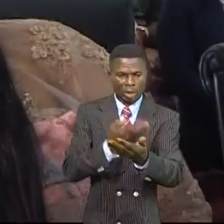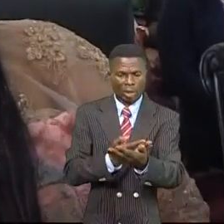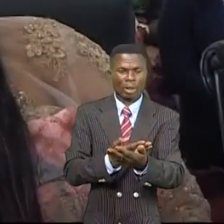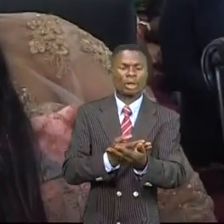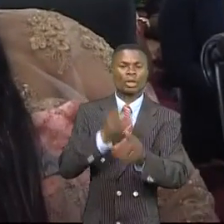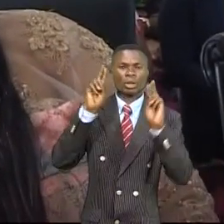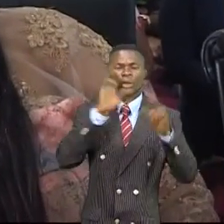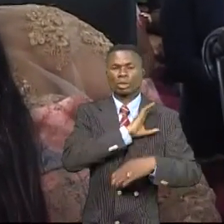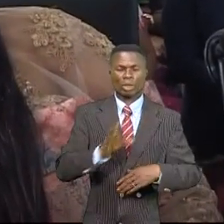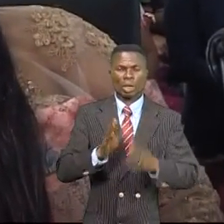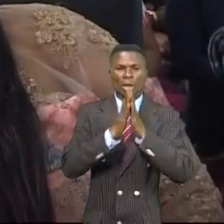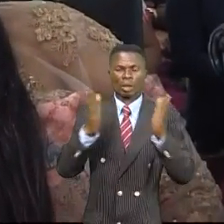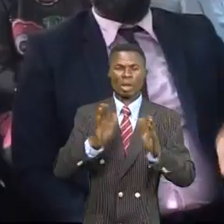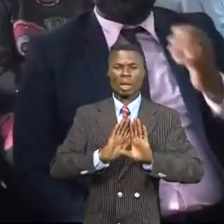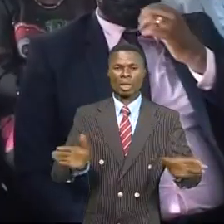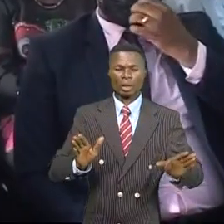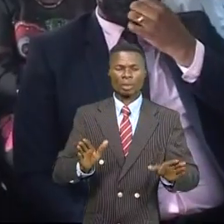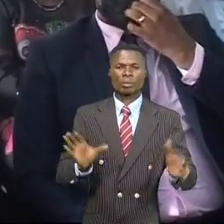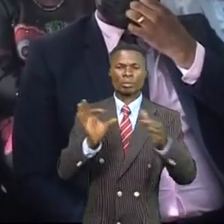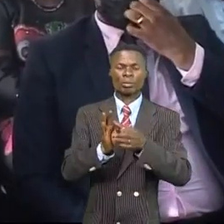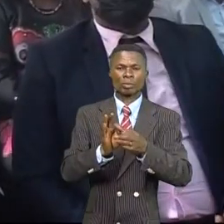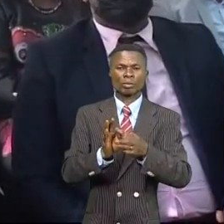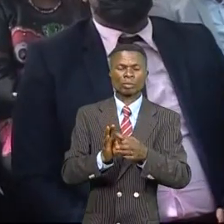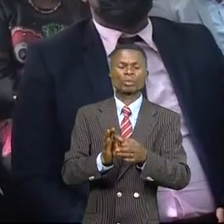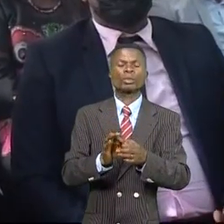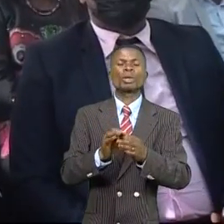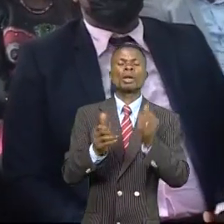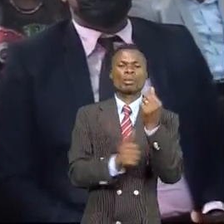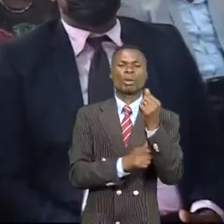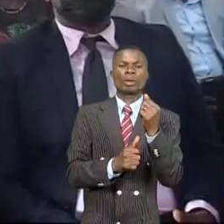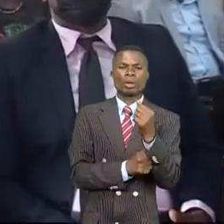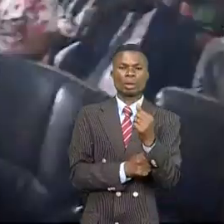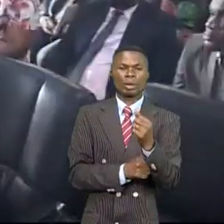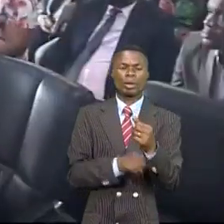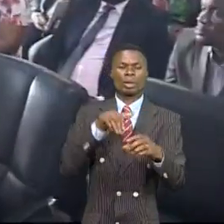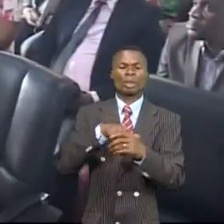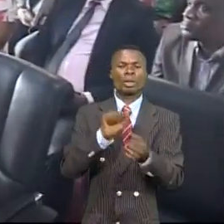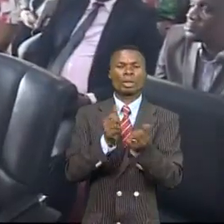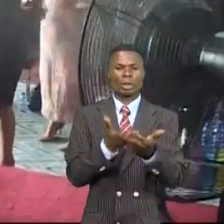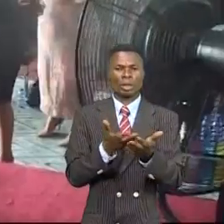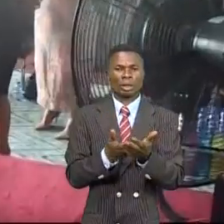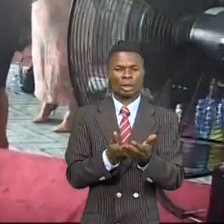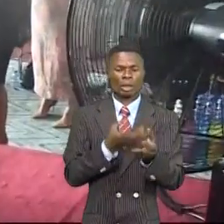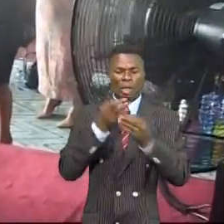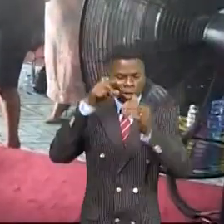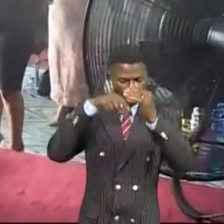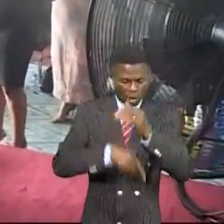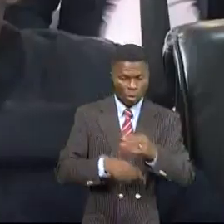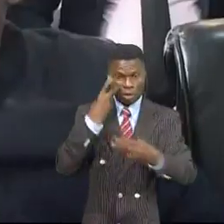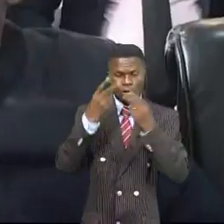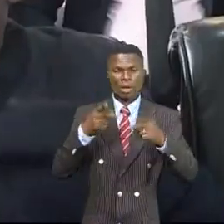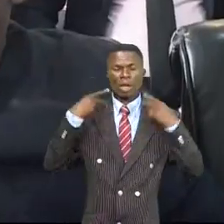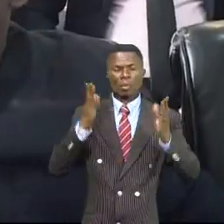communion rendu possible dans la communion avec l'Église fondée sur les apôtres dans cette perspective pour approfondir une visite pastorale